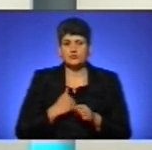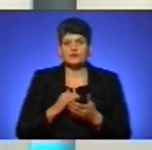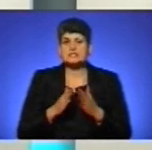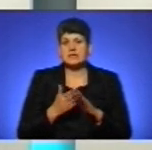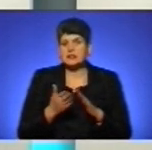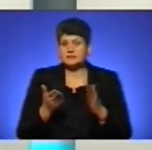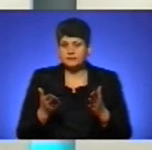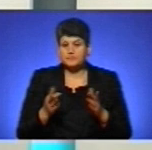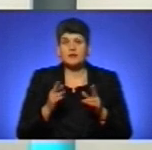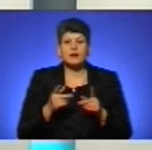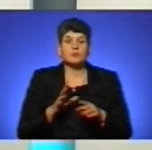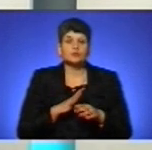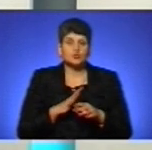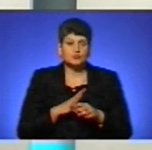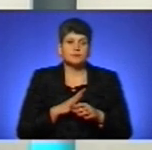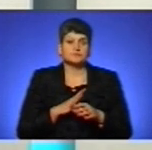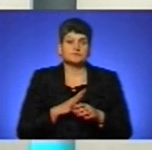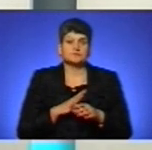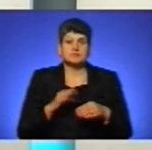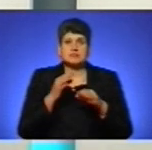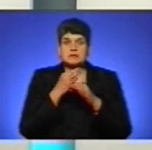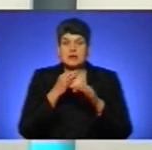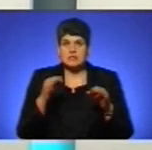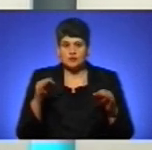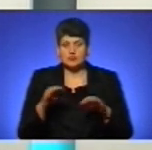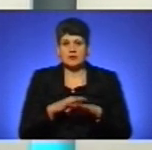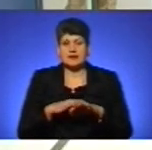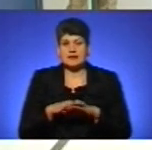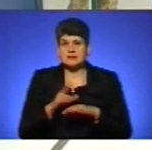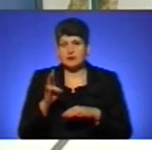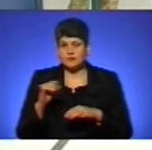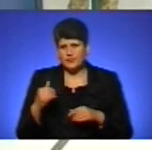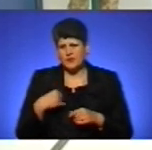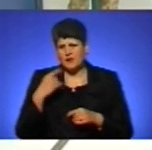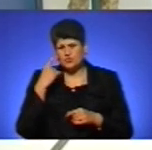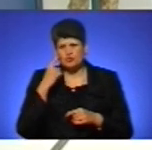як воно було доведено до населення, тому я думаю, що після цих